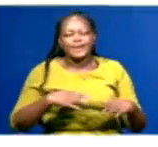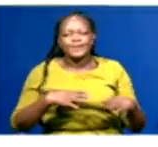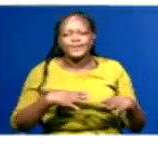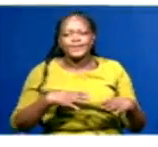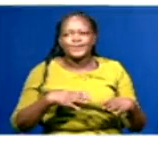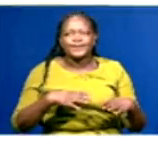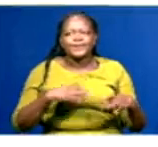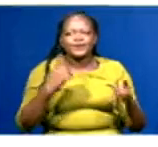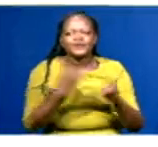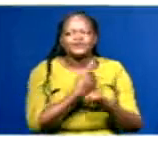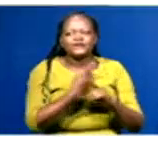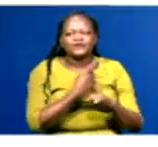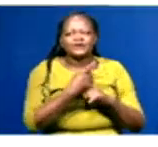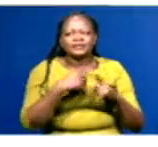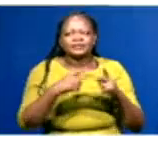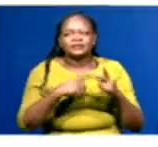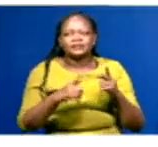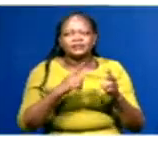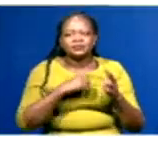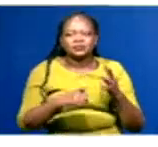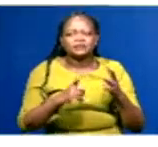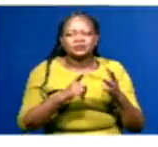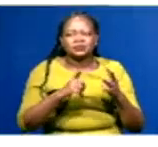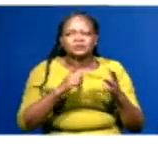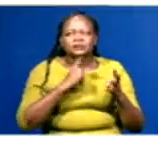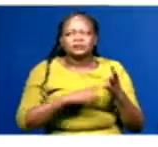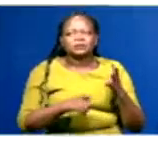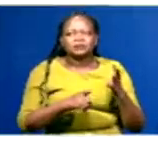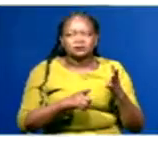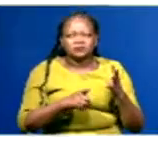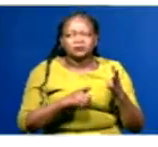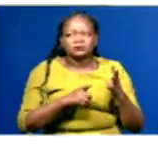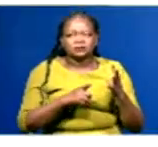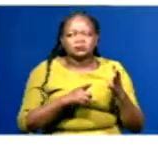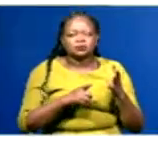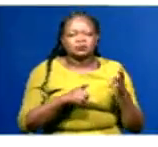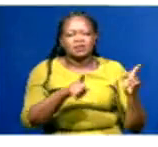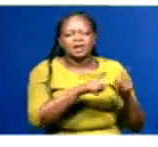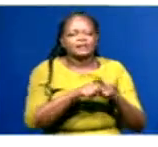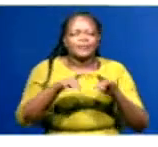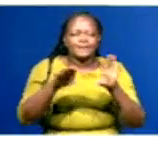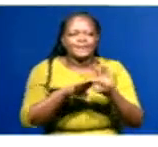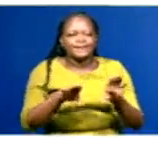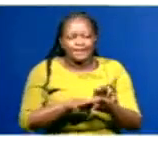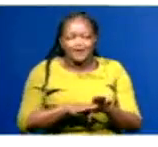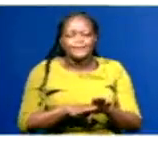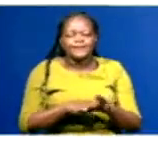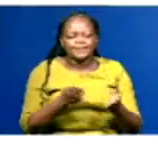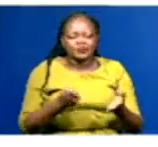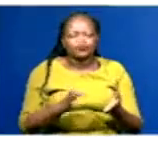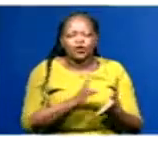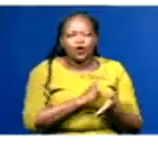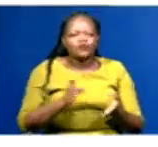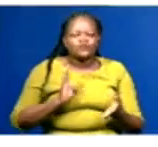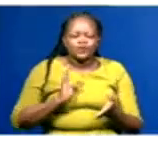Masi Cherongiz, John Conchela na Jen Nyagaturi Mbatia, kama wanachama wa bodi halmashauri ya kusambaza dawa